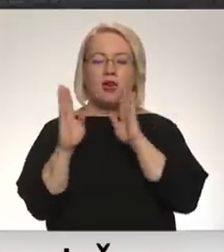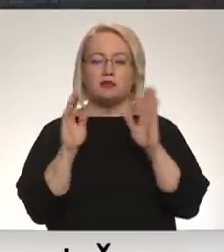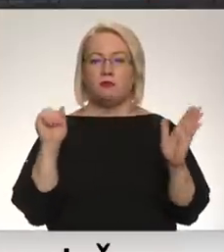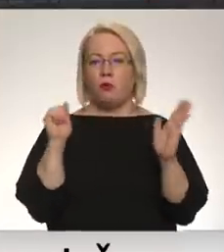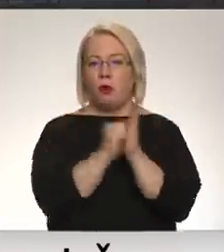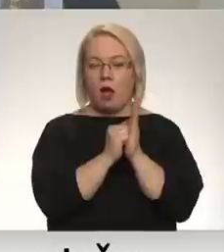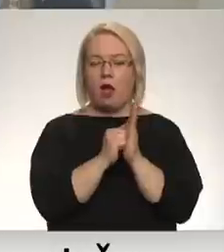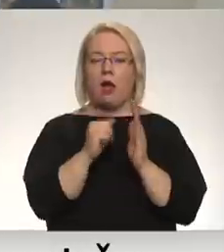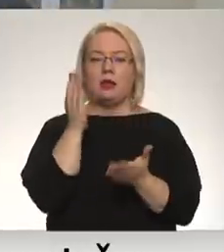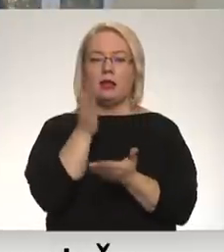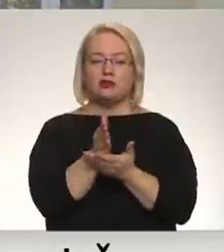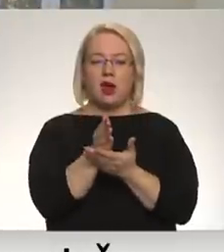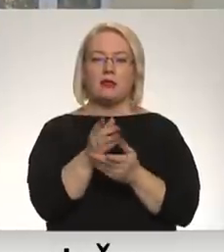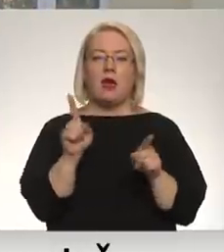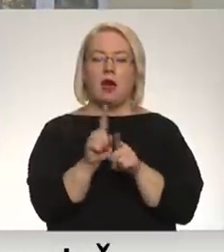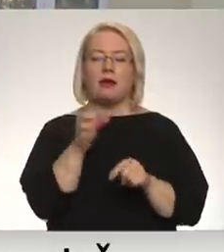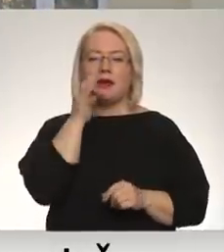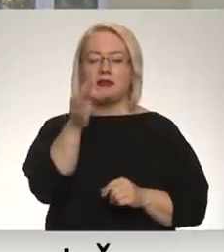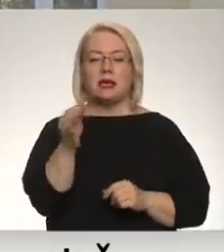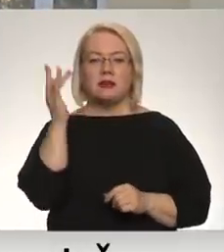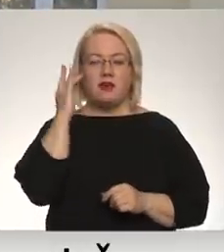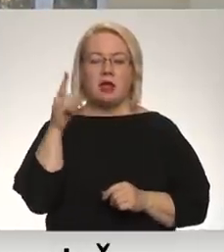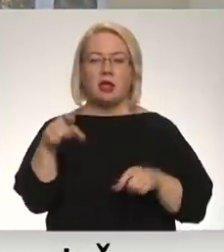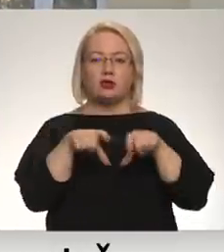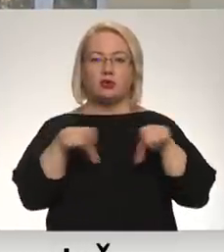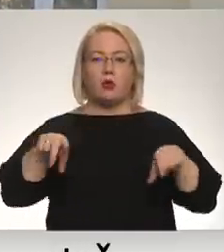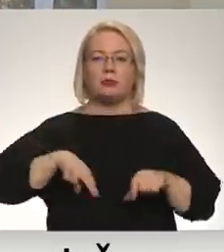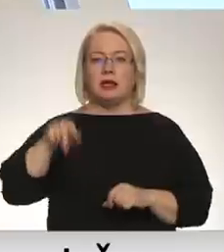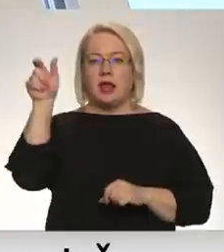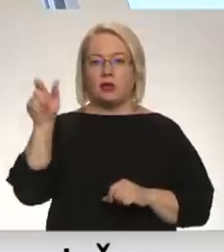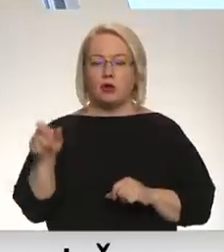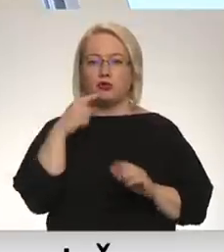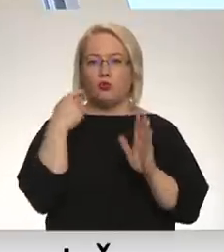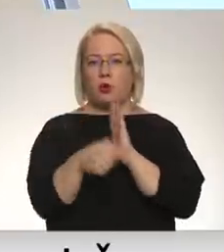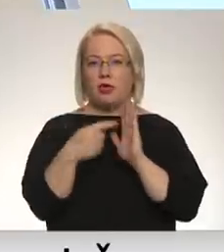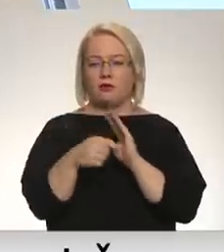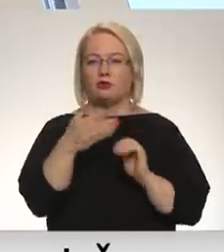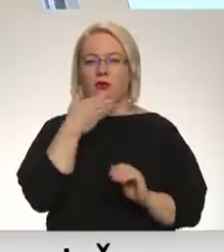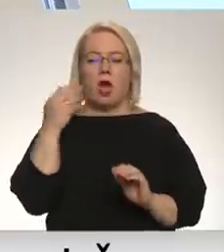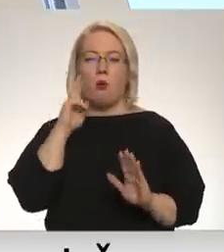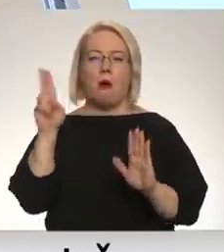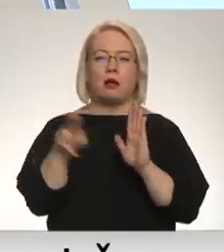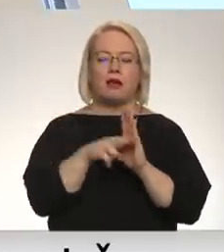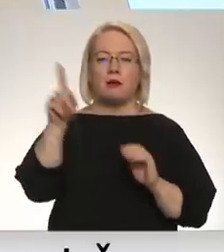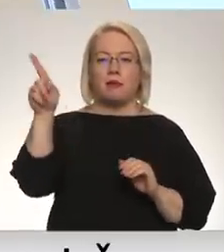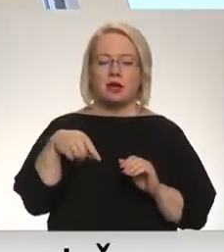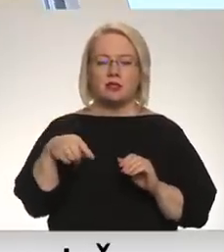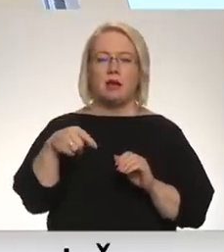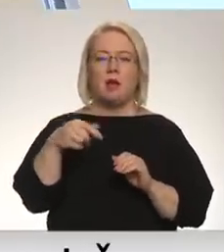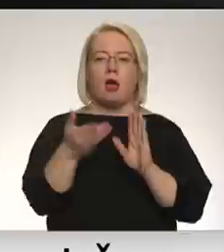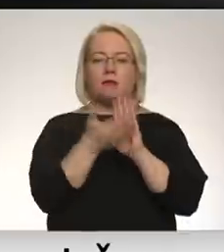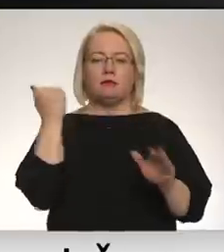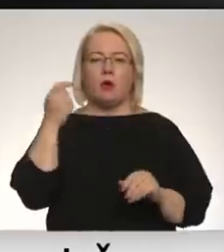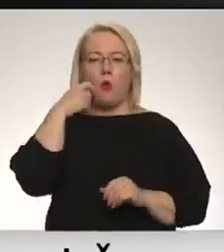savā profilā tiešraidē, viņš arī pauda viedokli, ka šīs skolas direktors ir nodevējis, jo nesot pakļāvies prasībai no māsta novilkt Ukraina